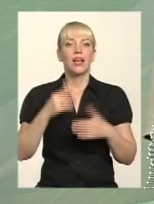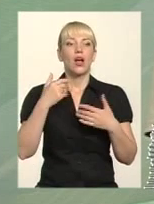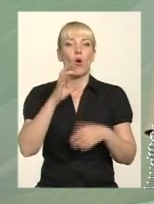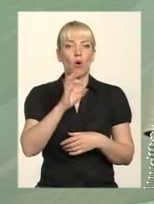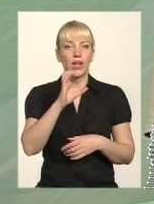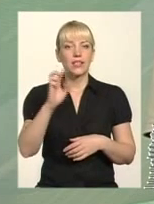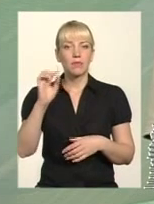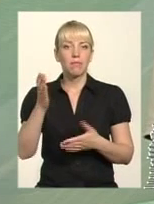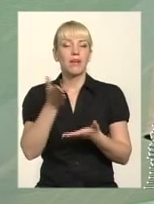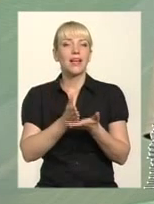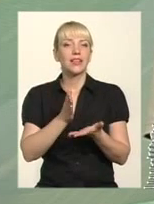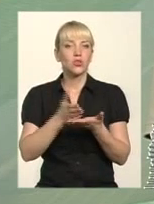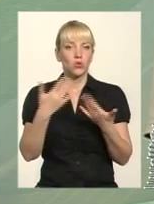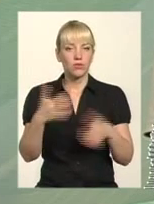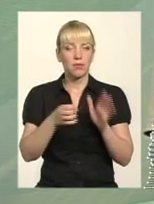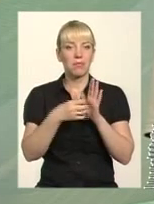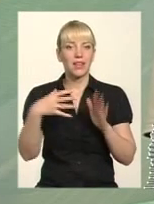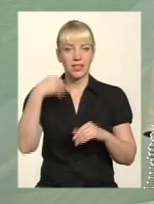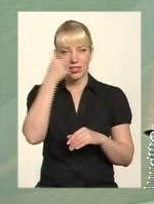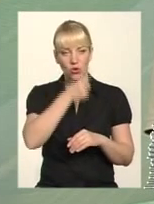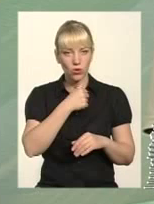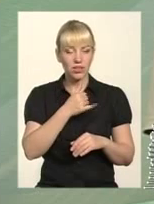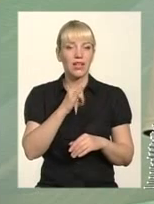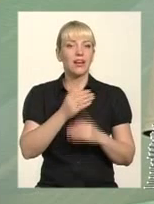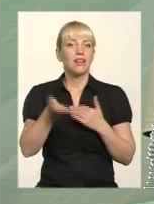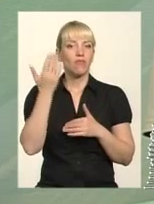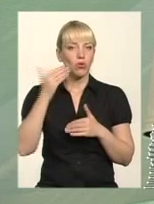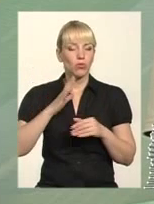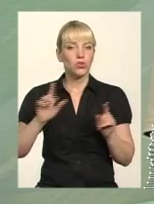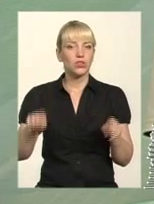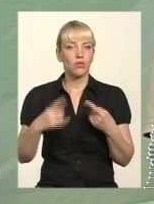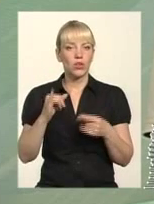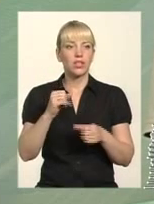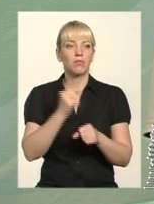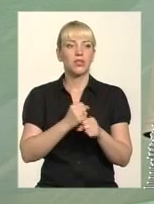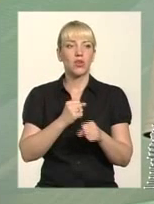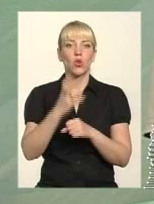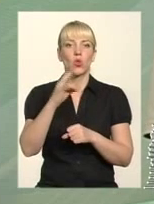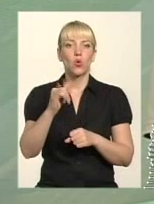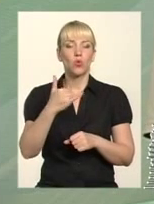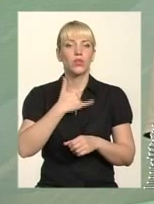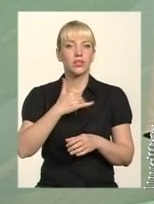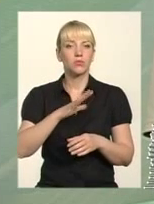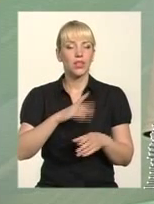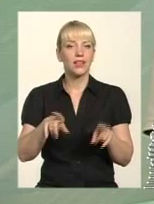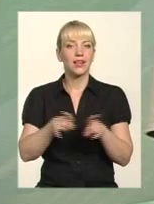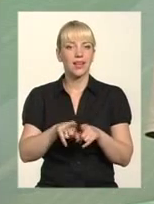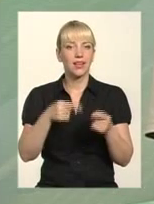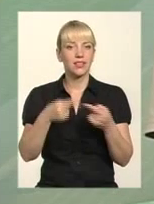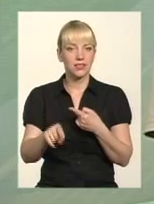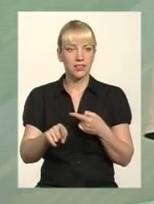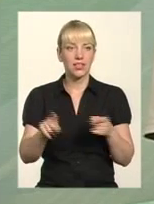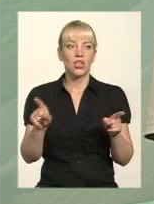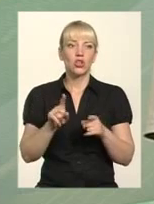років. І ОСББ створені, працювали. Але в нас була така різниця в тому, що могли бути